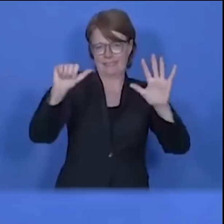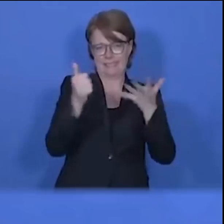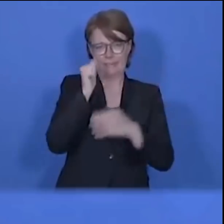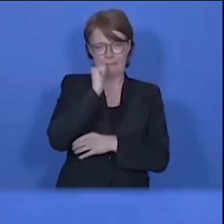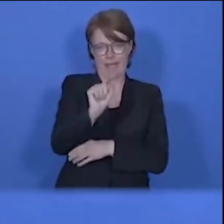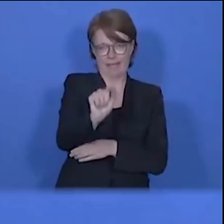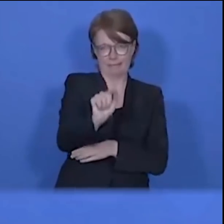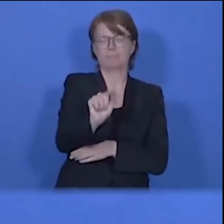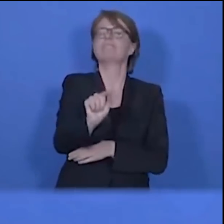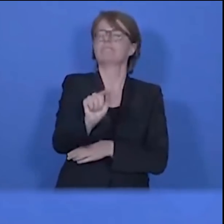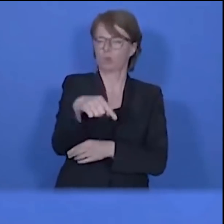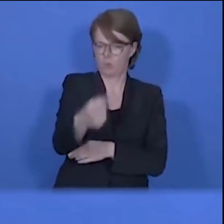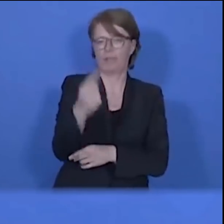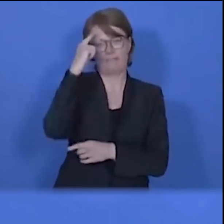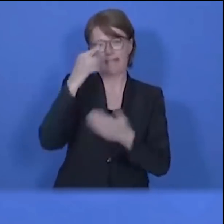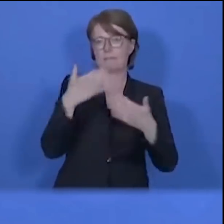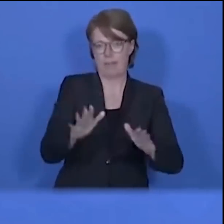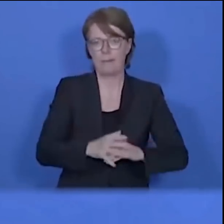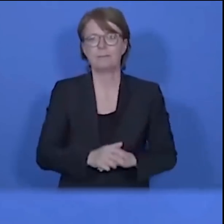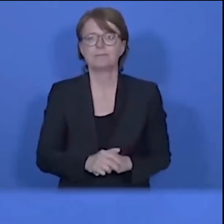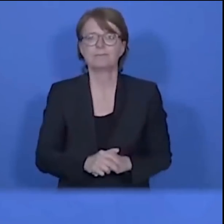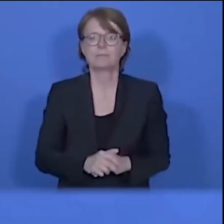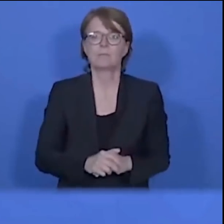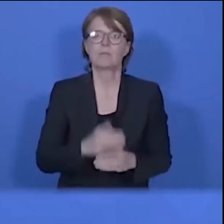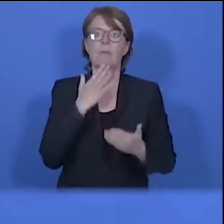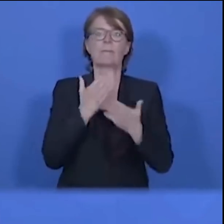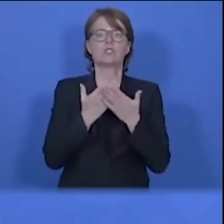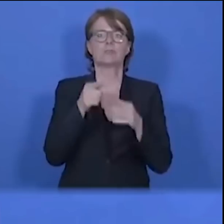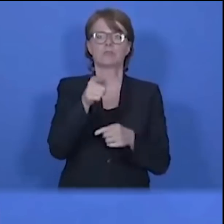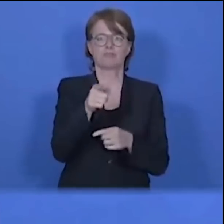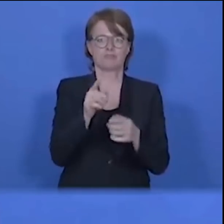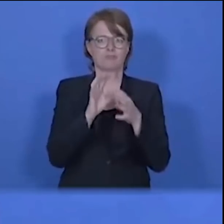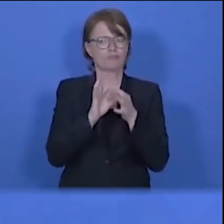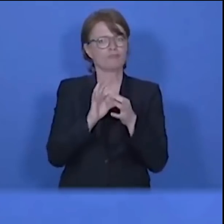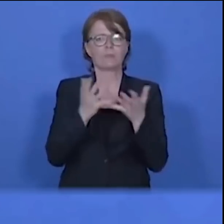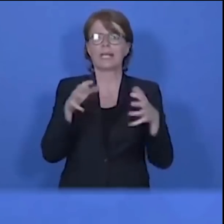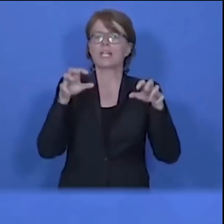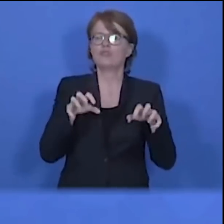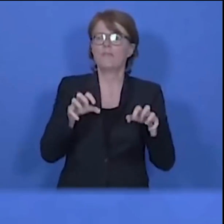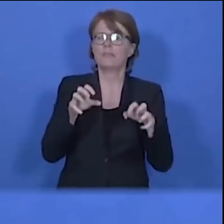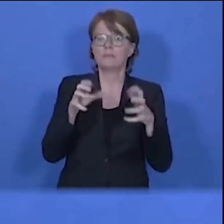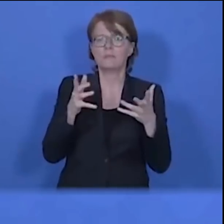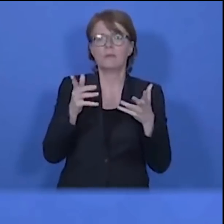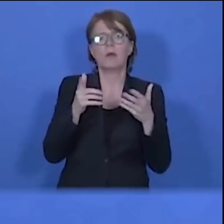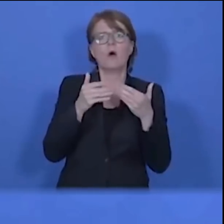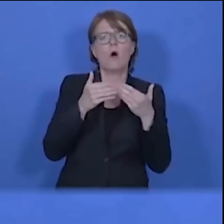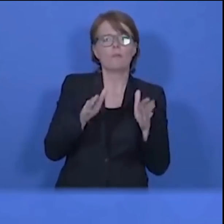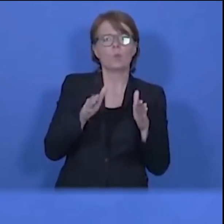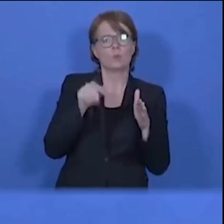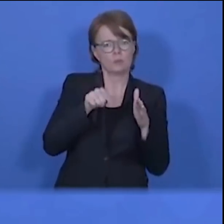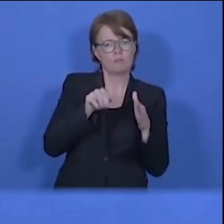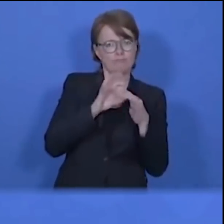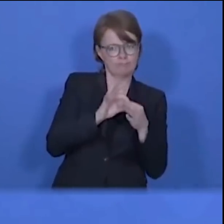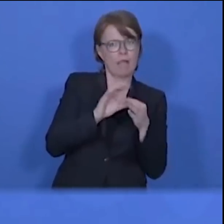6. Mai vorbei sein, wenn wir uns an die Öffnung von Geschäften erinnern. Deshalb werden wir auch nächste Woche bereits wieder